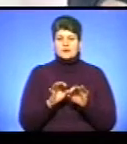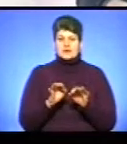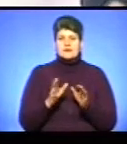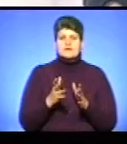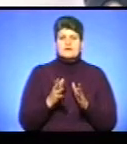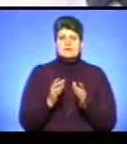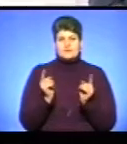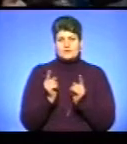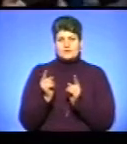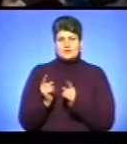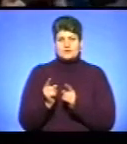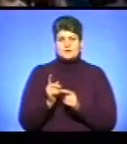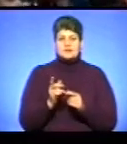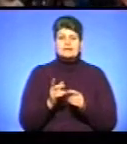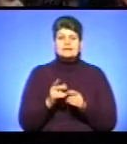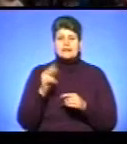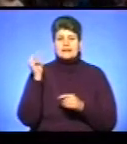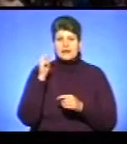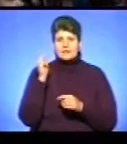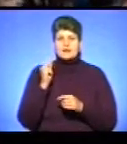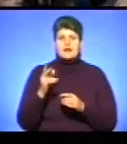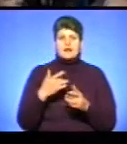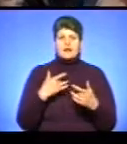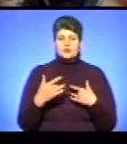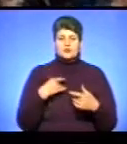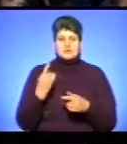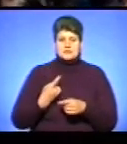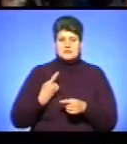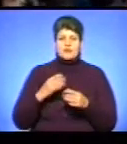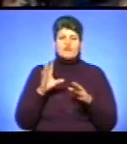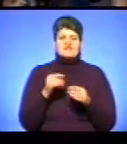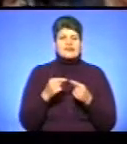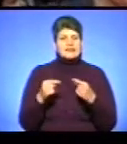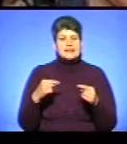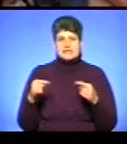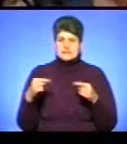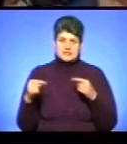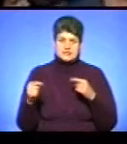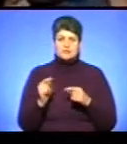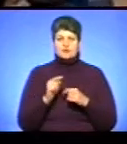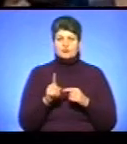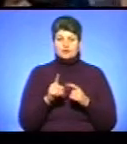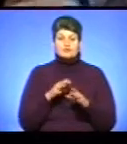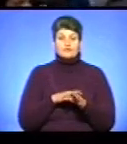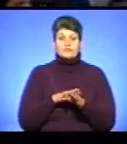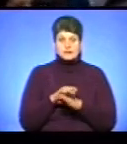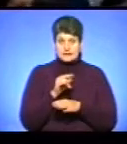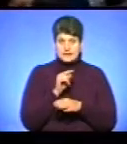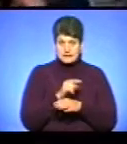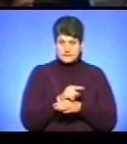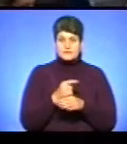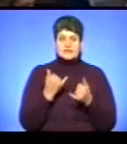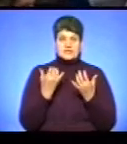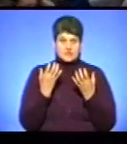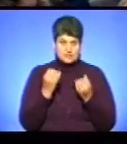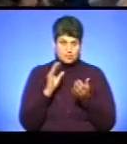юних акторів. Навики по акторській майстерності, звичайно, всіх різні. І тому, щоб їх реалізувати, ось у нас зараз ще